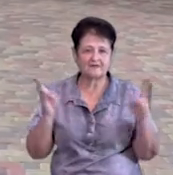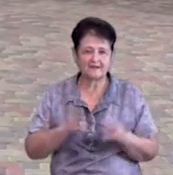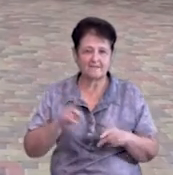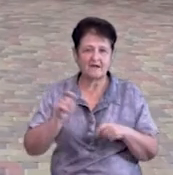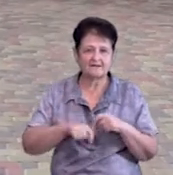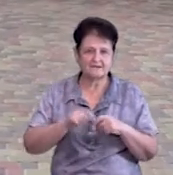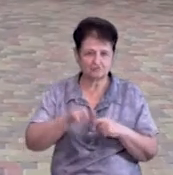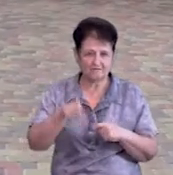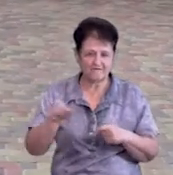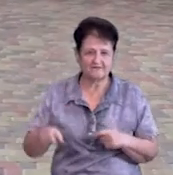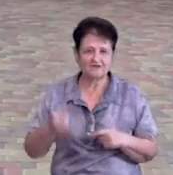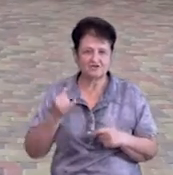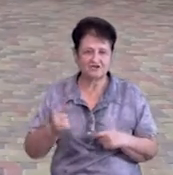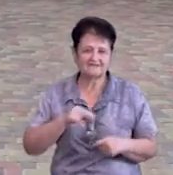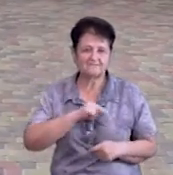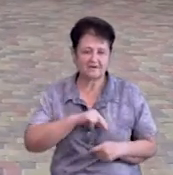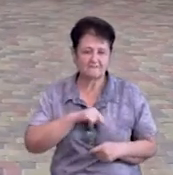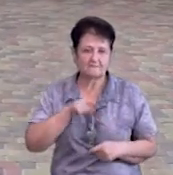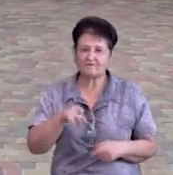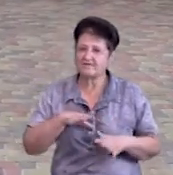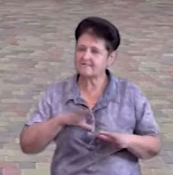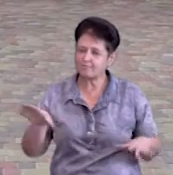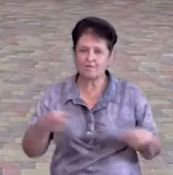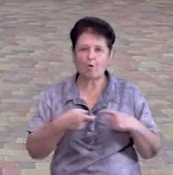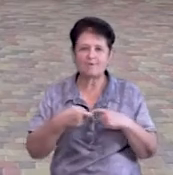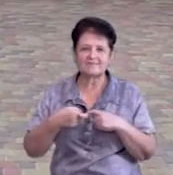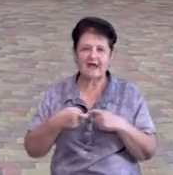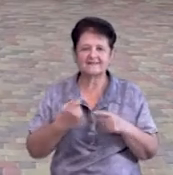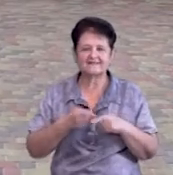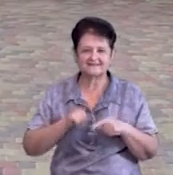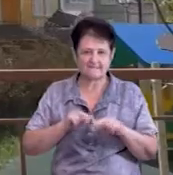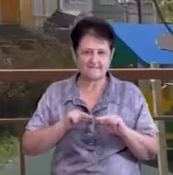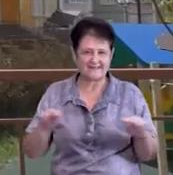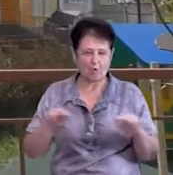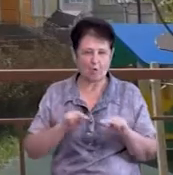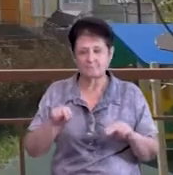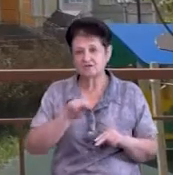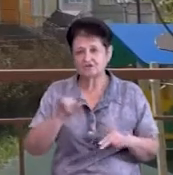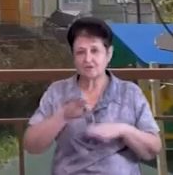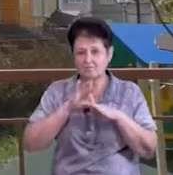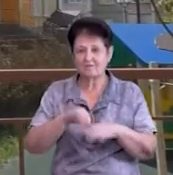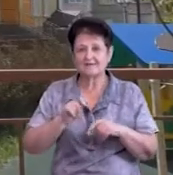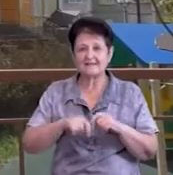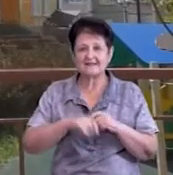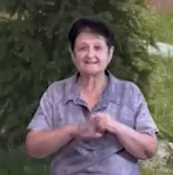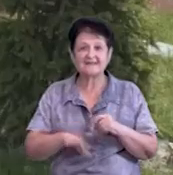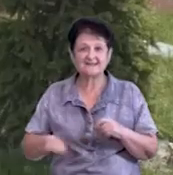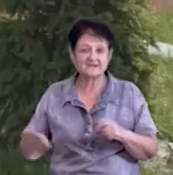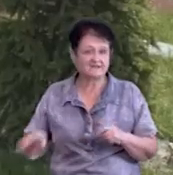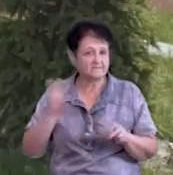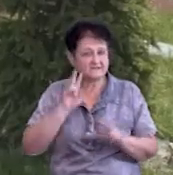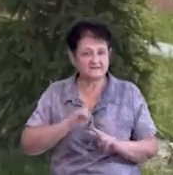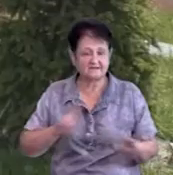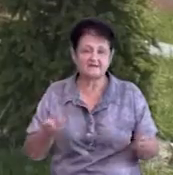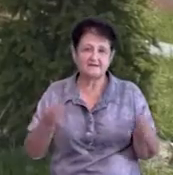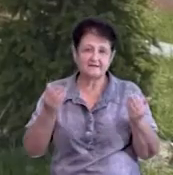тестувати зараз співробітників. Вони не були контактні з тим педагогом. Чи проводили тести дітям, Тетяна Бочок не